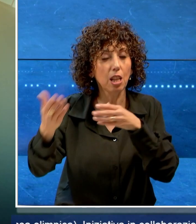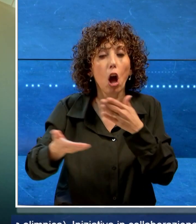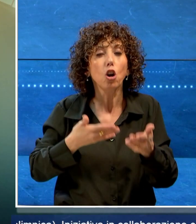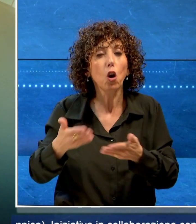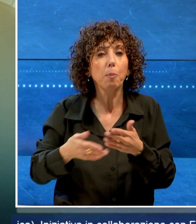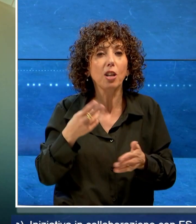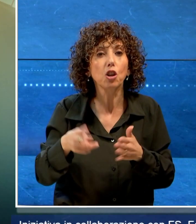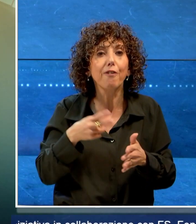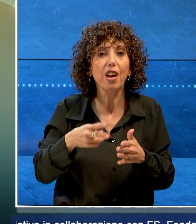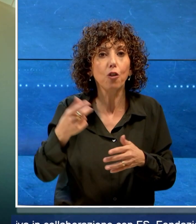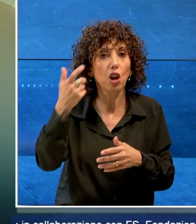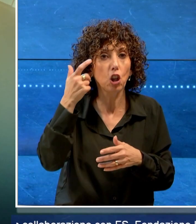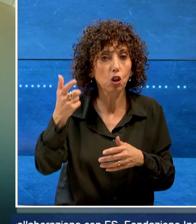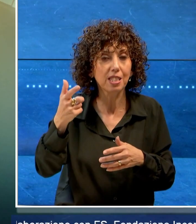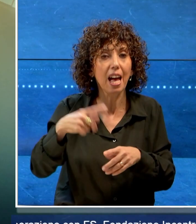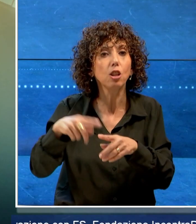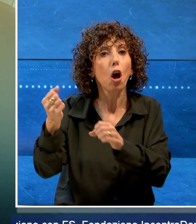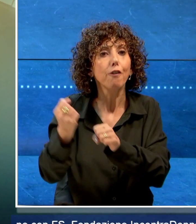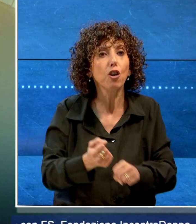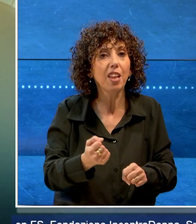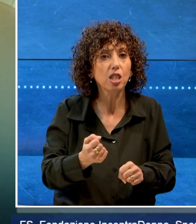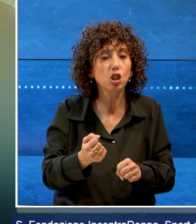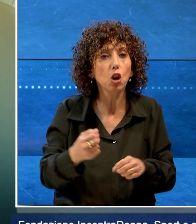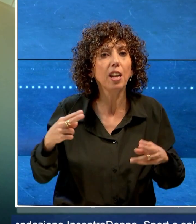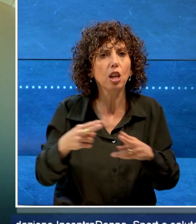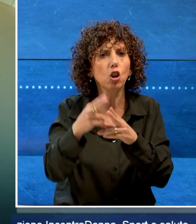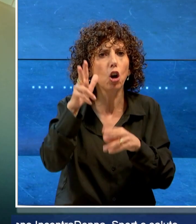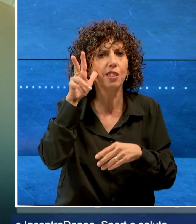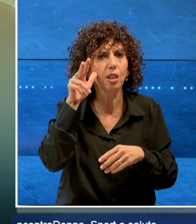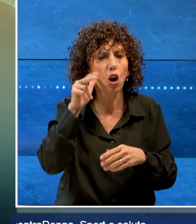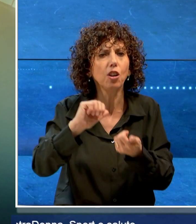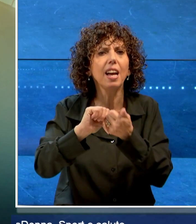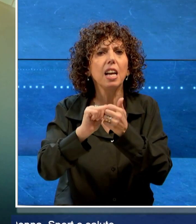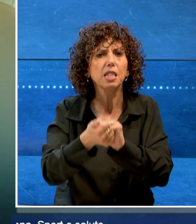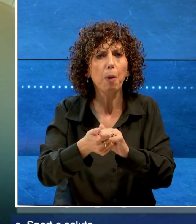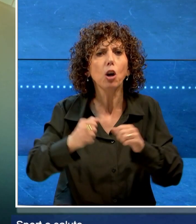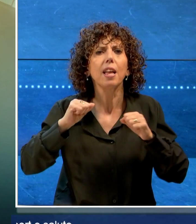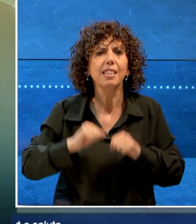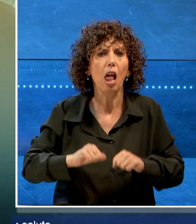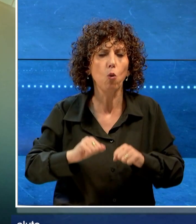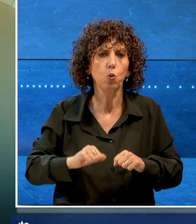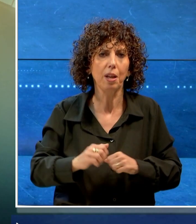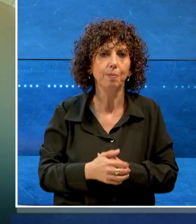Ferrovie dello Stato, Fondazione Incontra Donna, Sport e Salute.